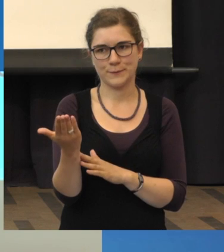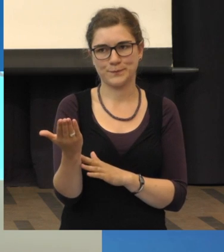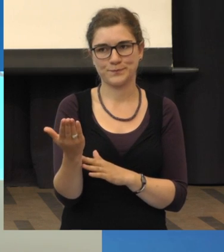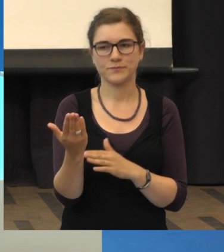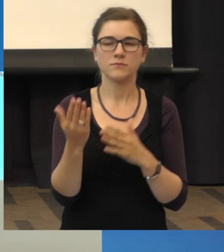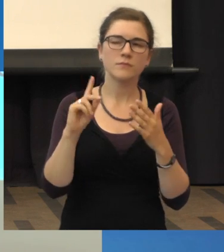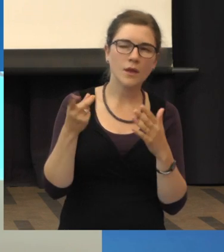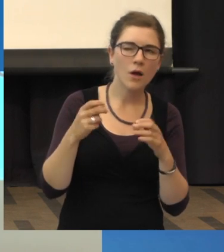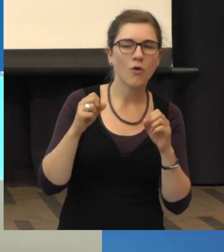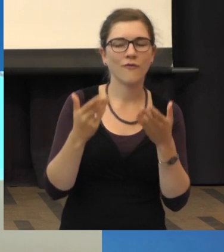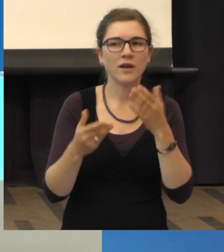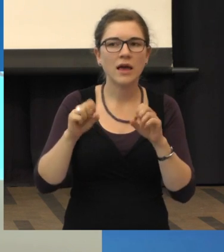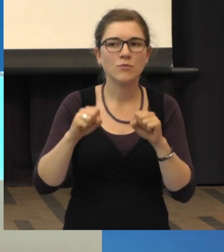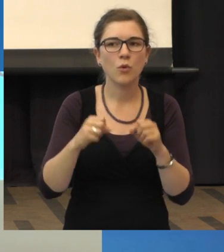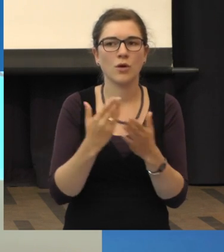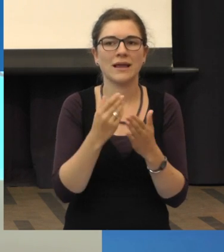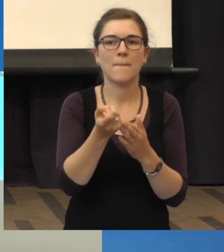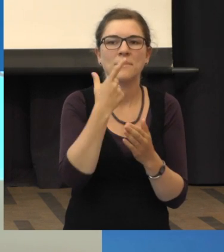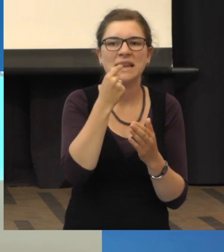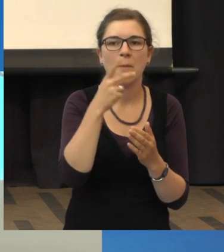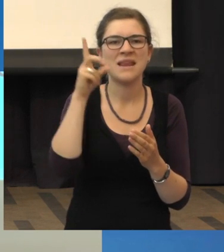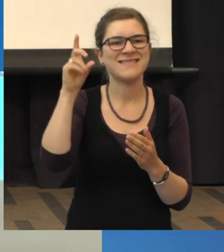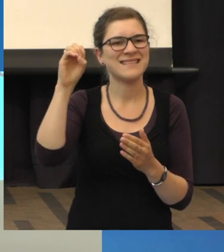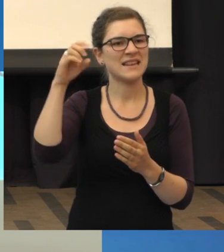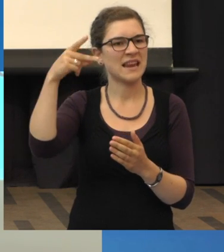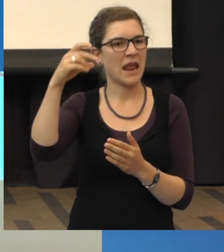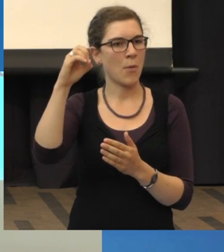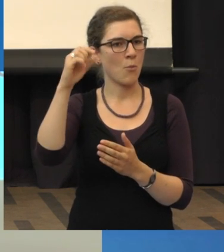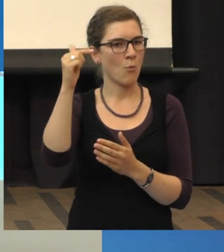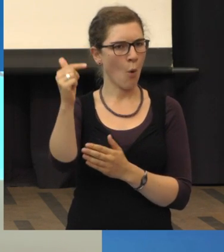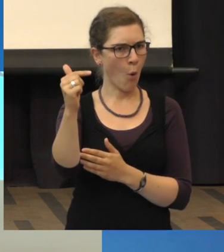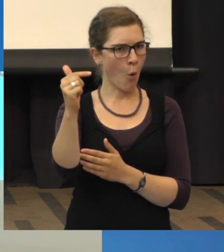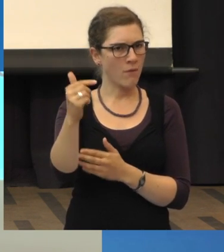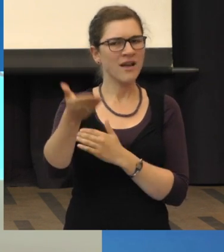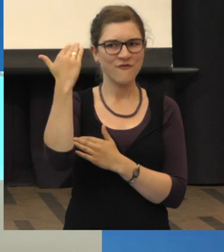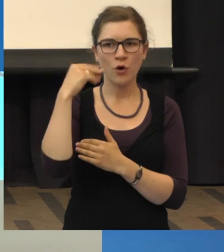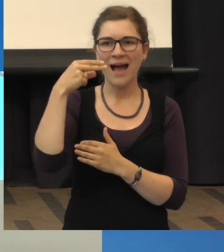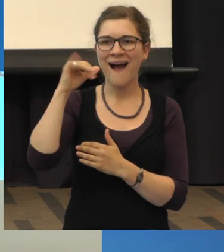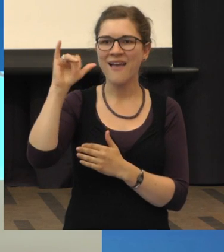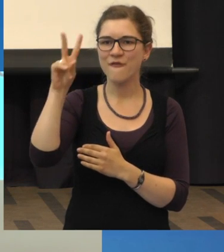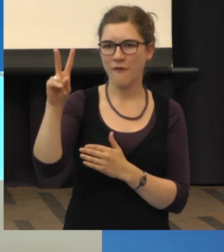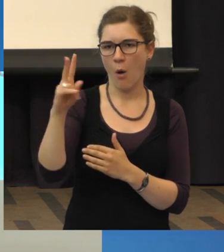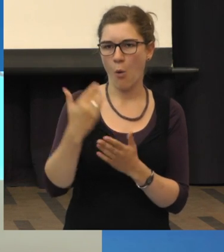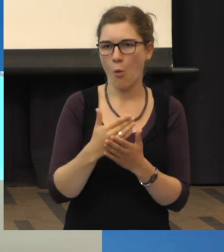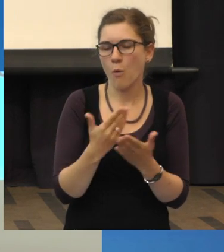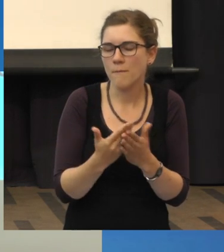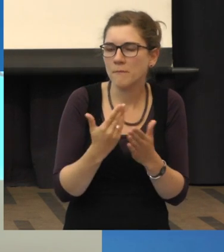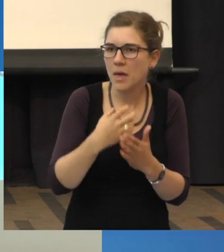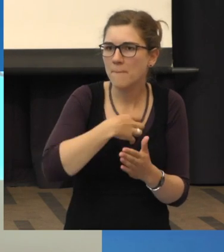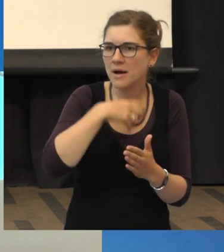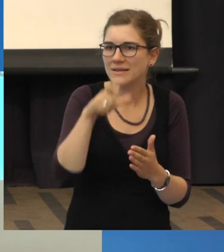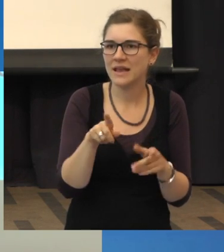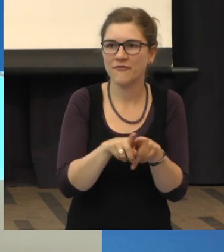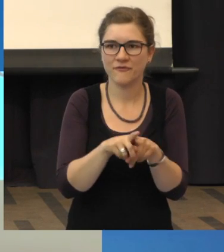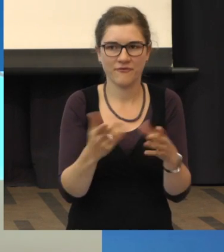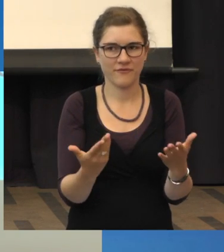Medikamentendepots, das hat man früher bei HIV-Patienten auch gemacht, dass man also so ein kleines Depot, also ein kleines